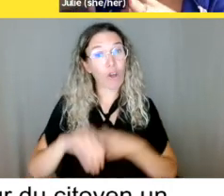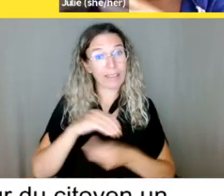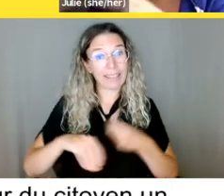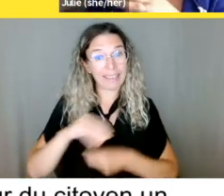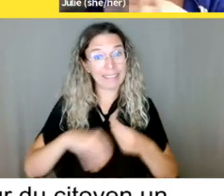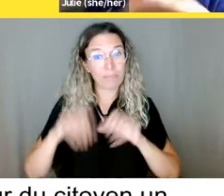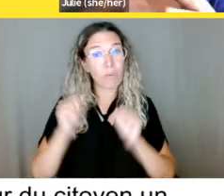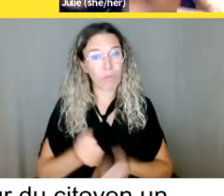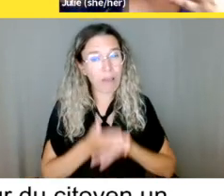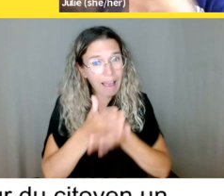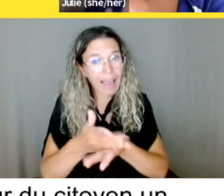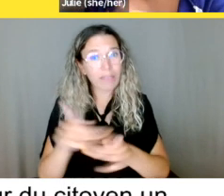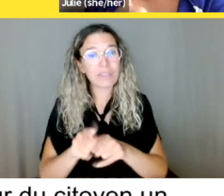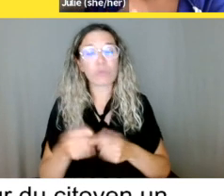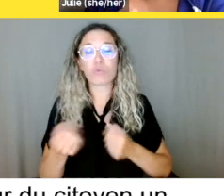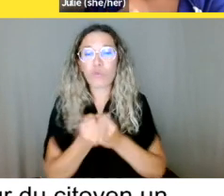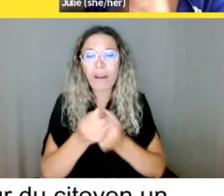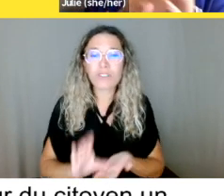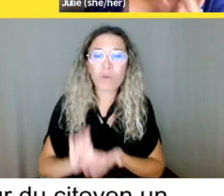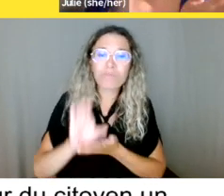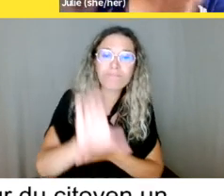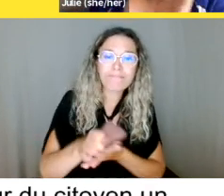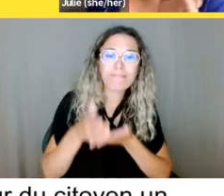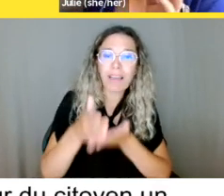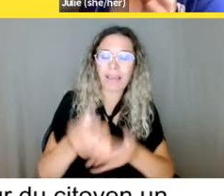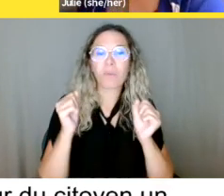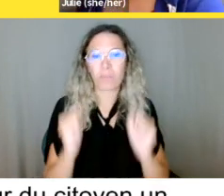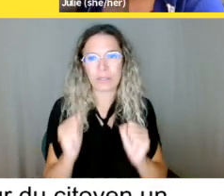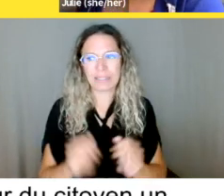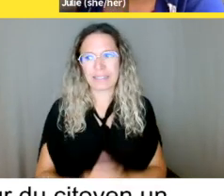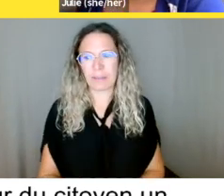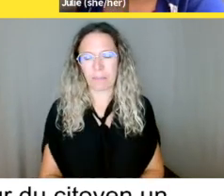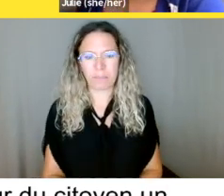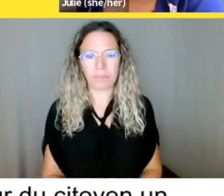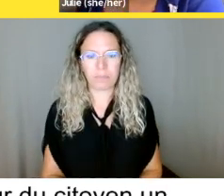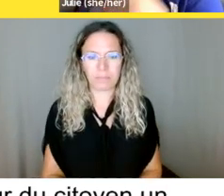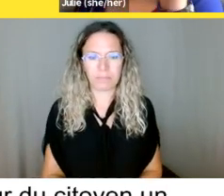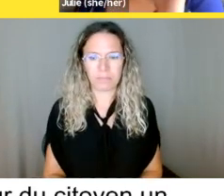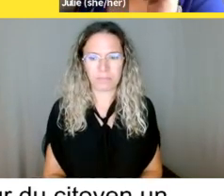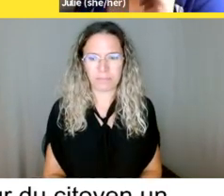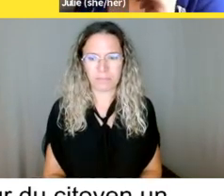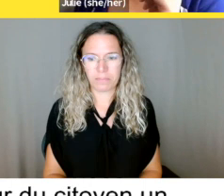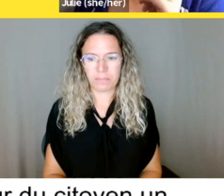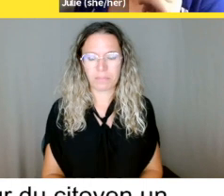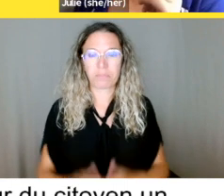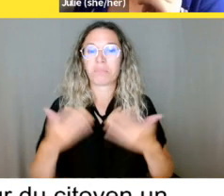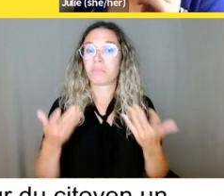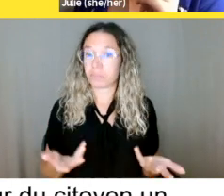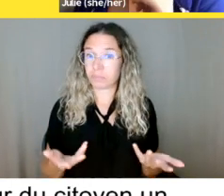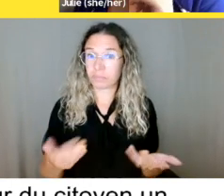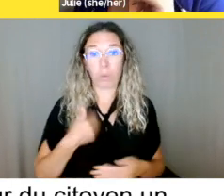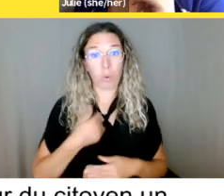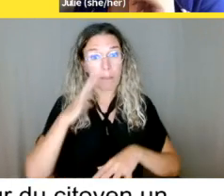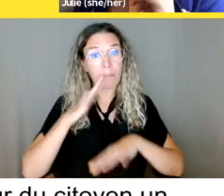processus-là. Et la raison pour laquelle j'en parle, c'est parce qu'en effet, j'en ai déjà, j'ai parlé de ça au mois de,